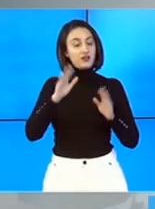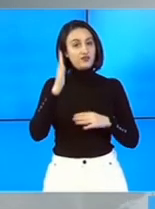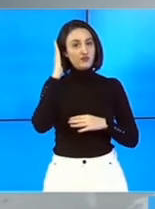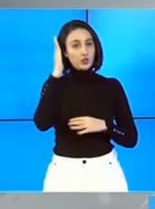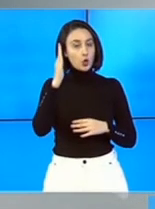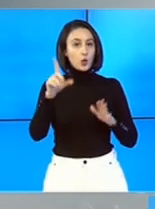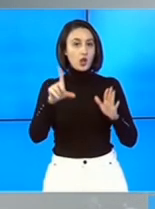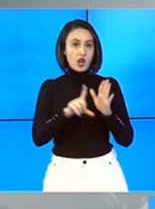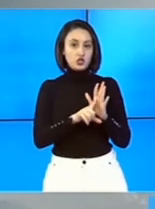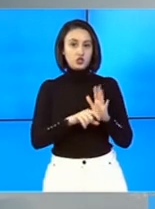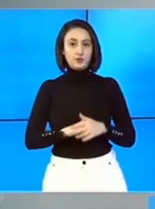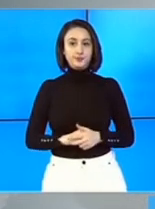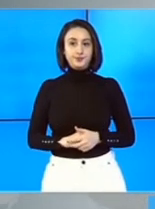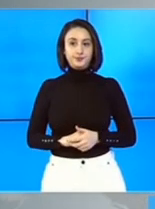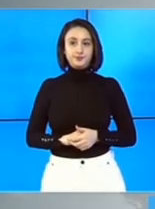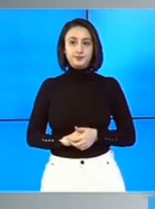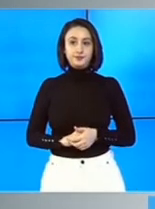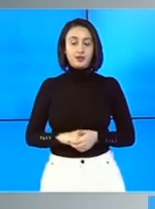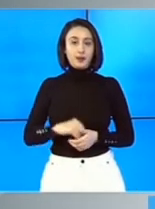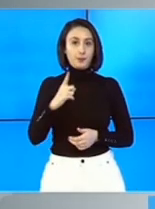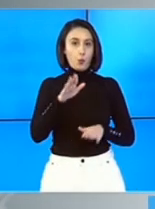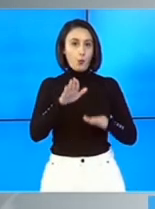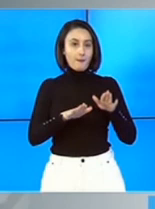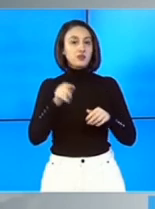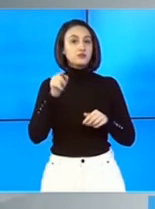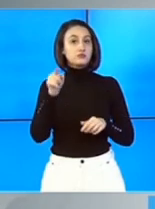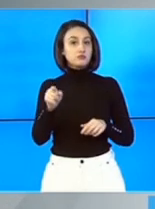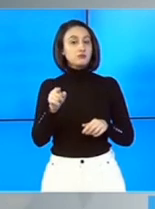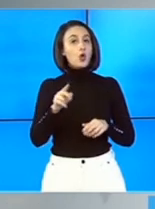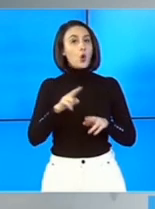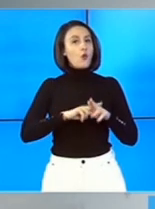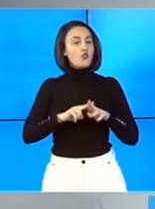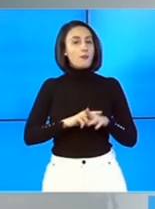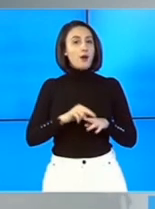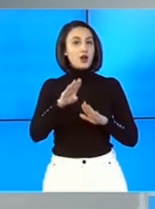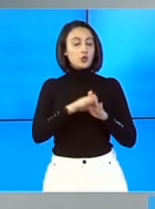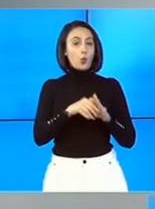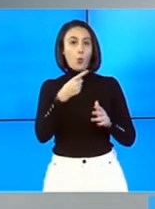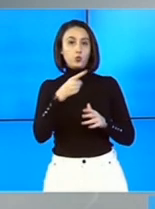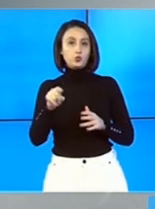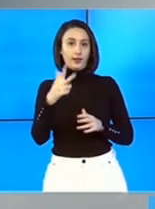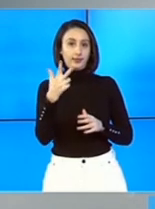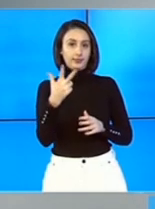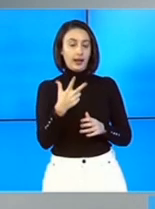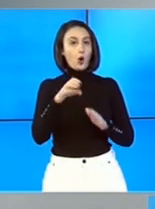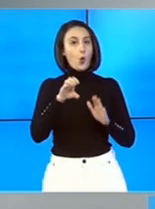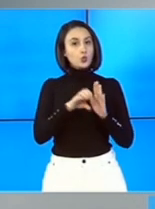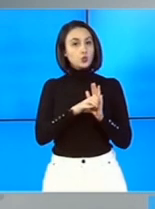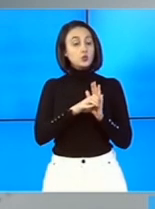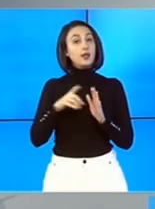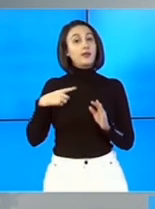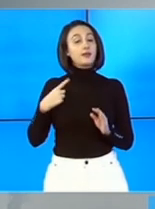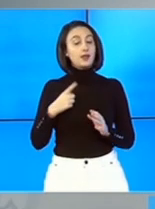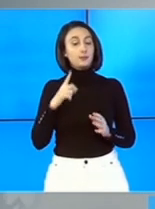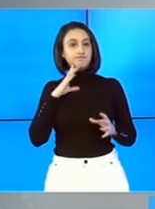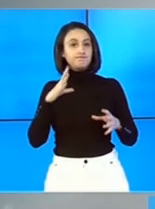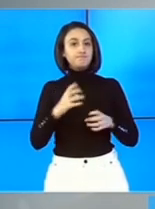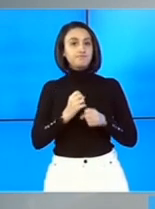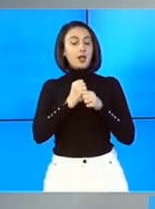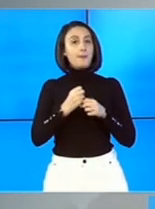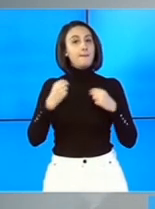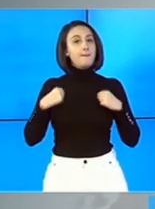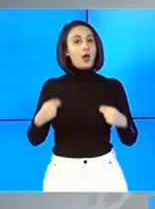viitorul legislativ. Primul pas în acest sens, potrivit articolului 103 din Constituție, este întrunirea